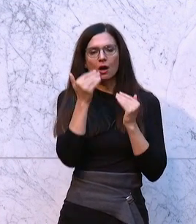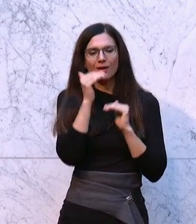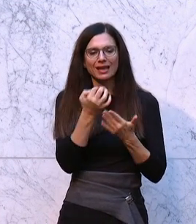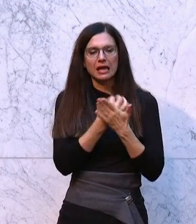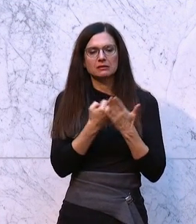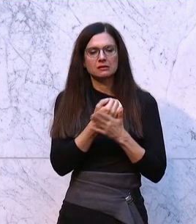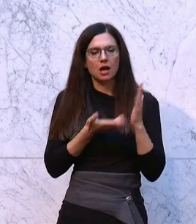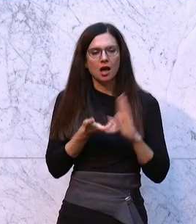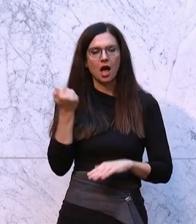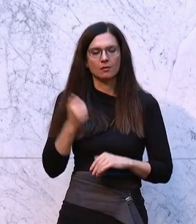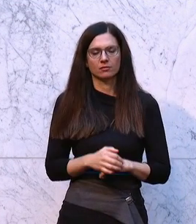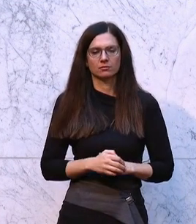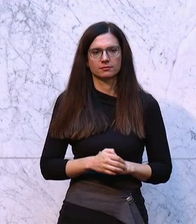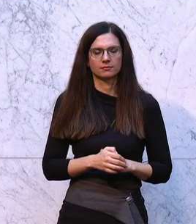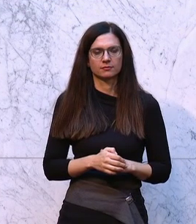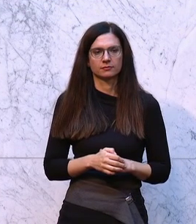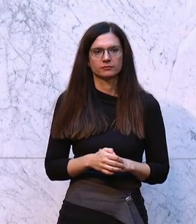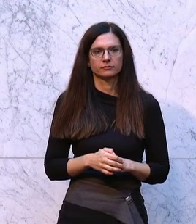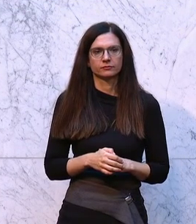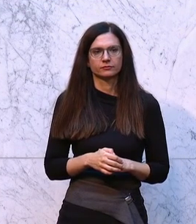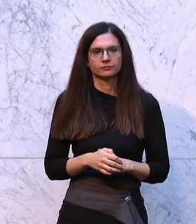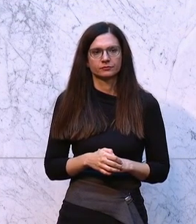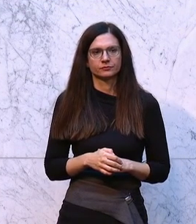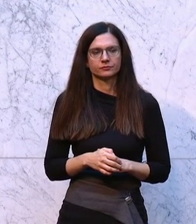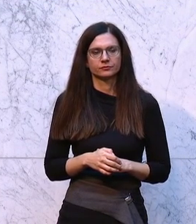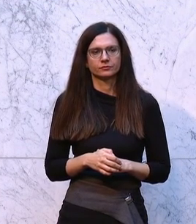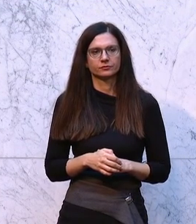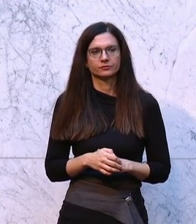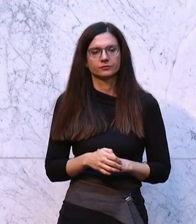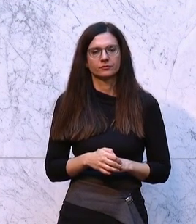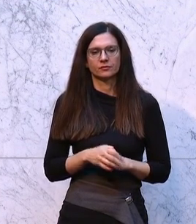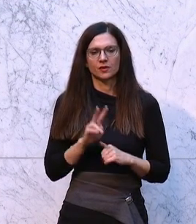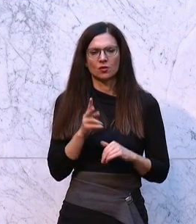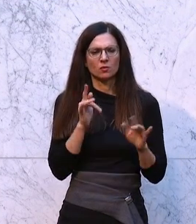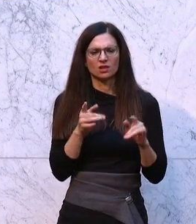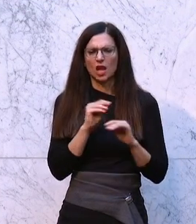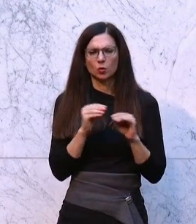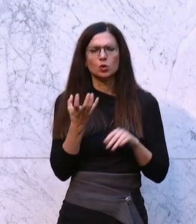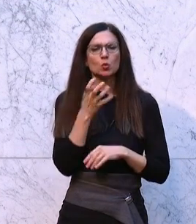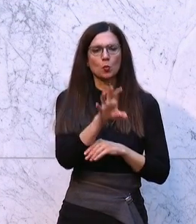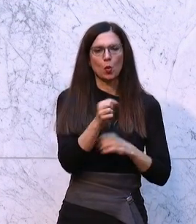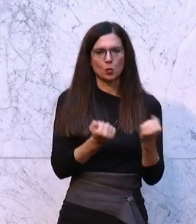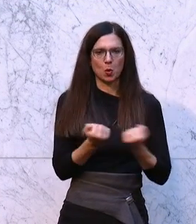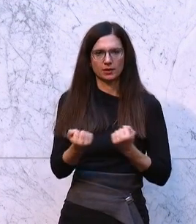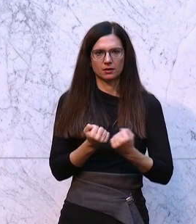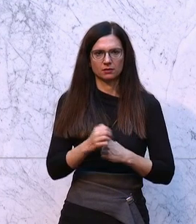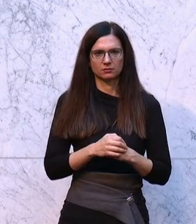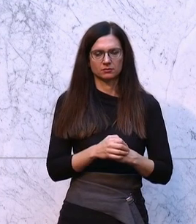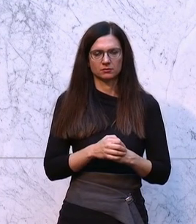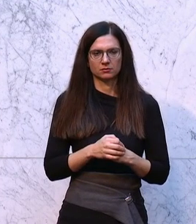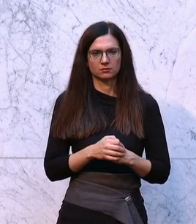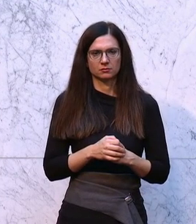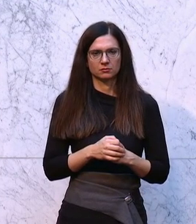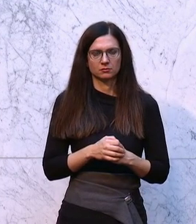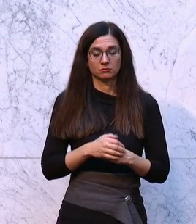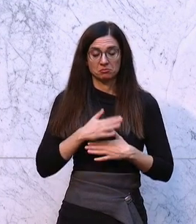es reine Symbolpolitik ist. Aus unserer Sicht